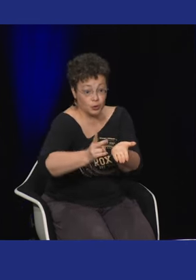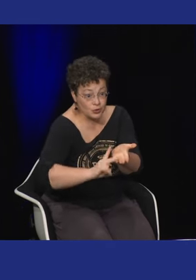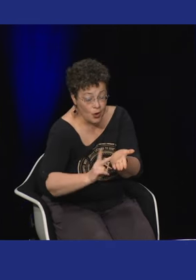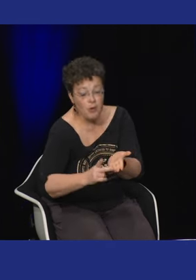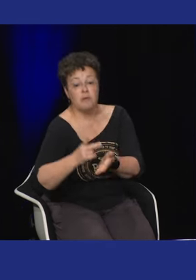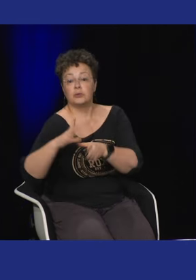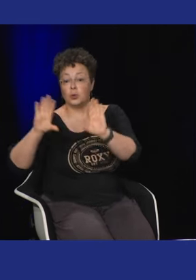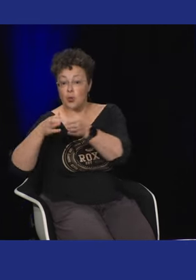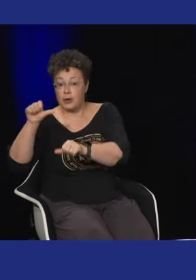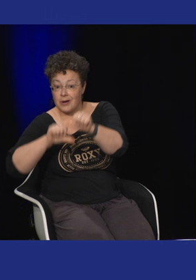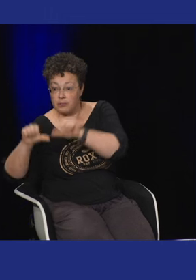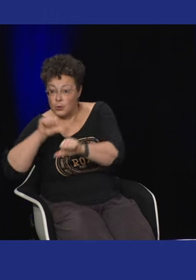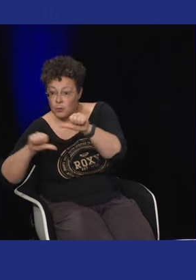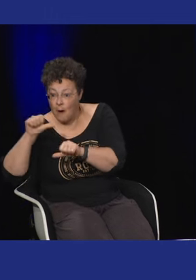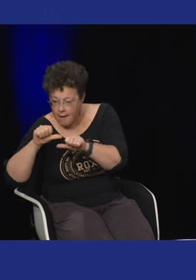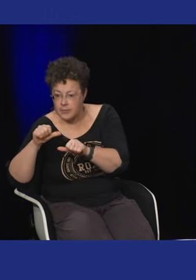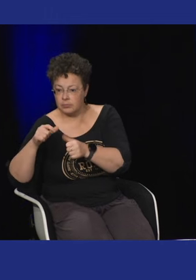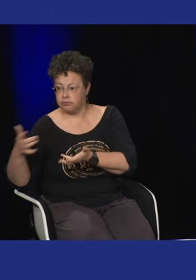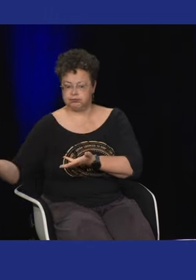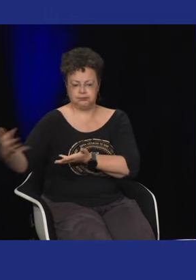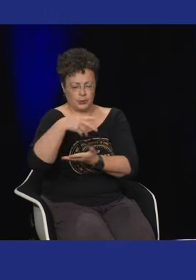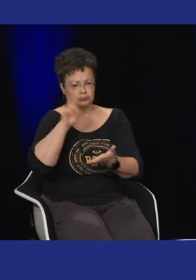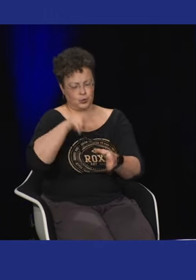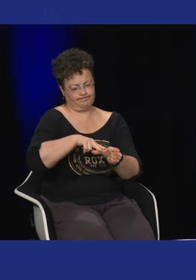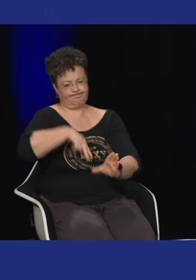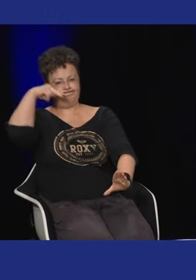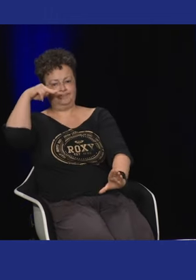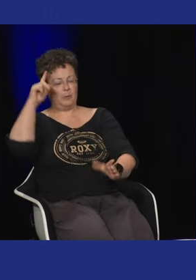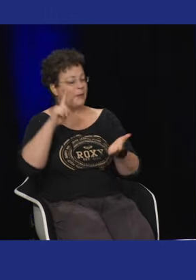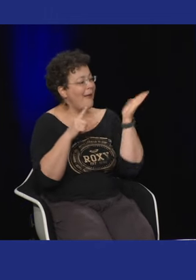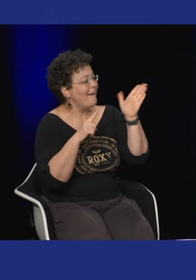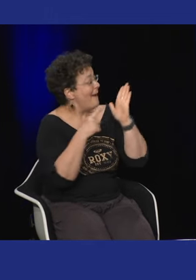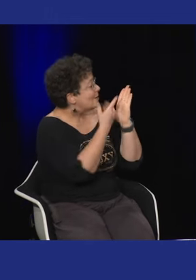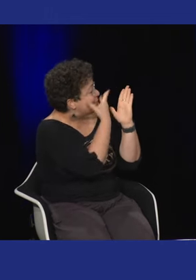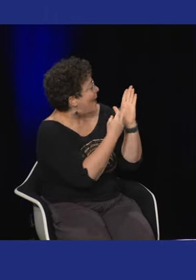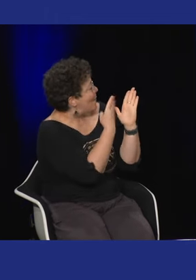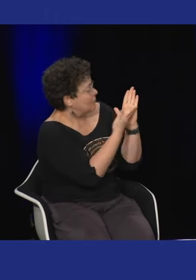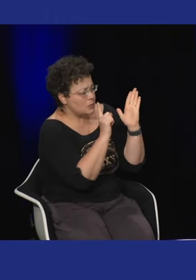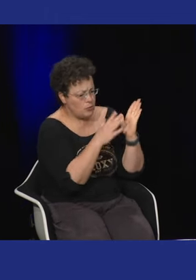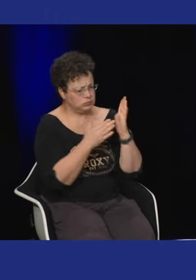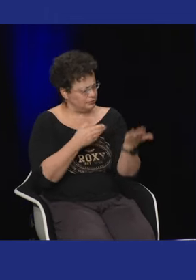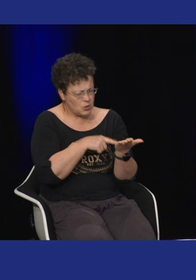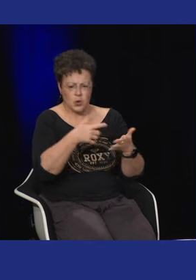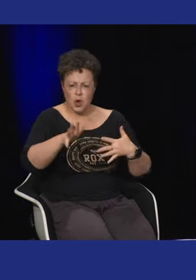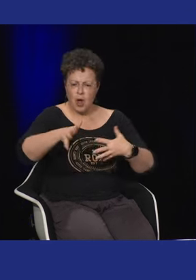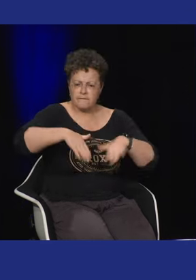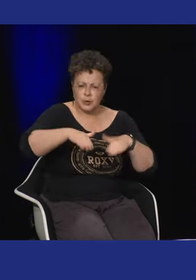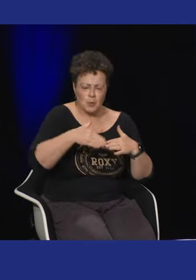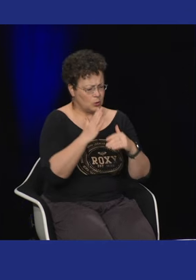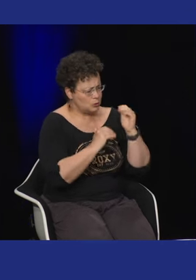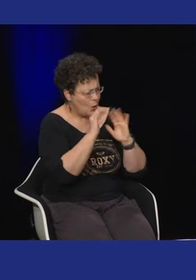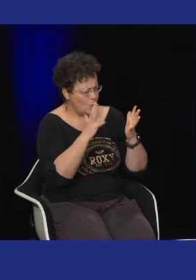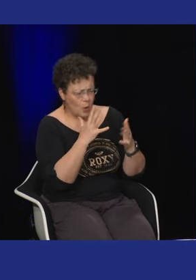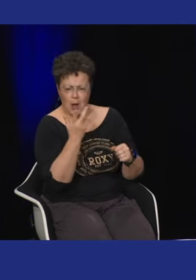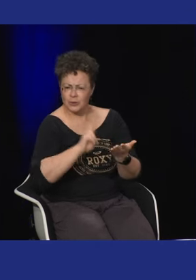sur l'historique sur la traduction sur les laboratoires ils ont vraiment récolté tout ce qui a pu être produit il y avait